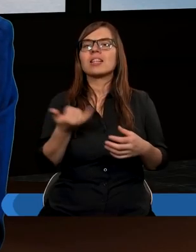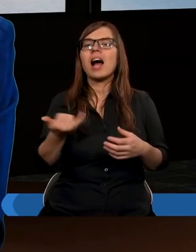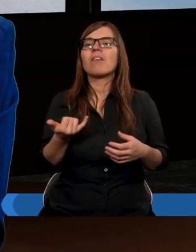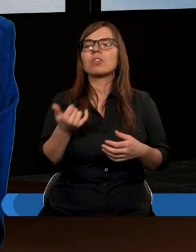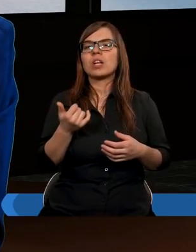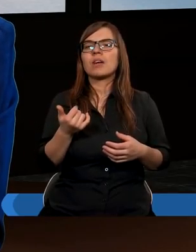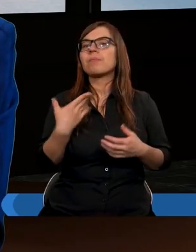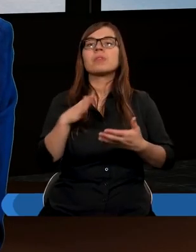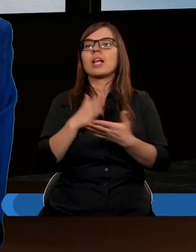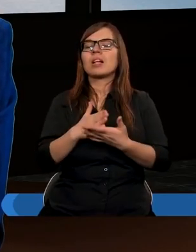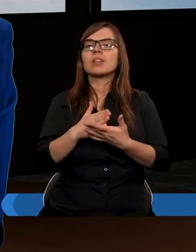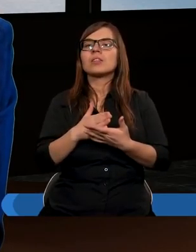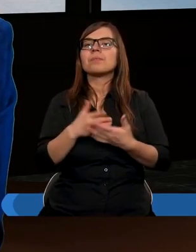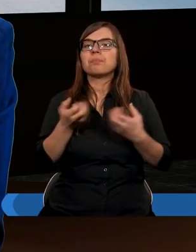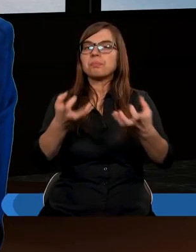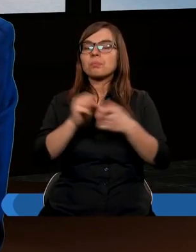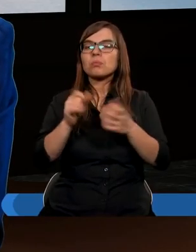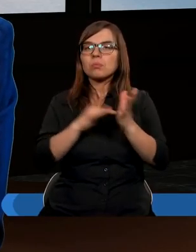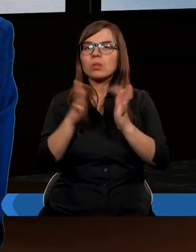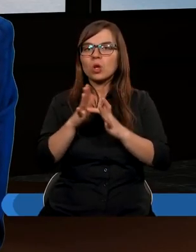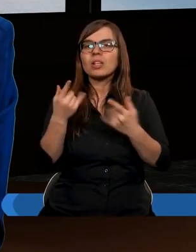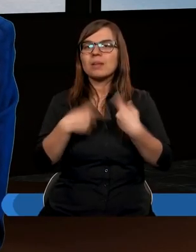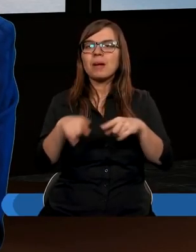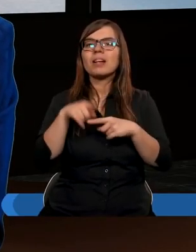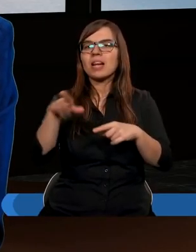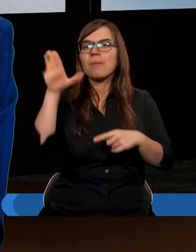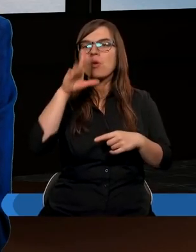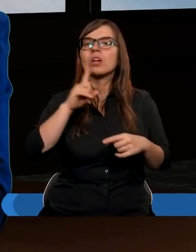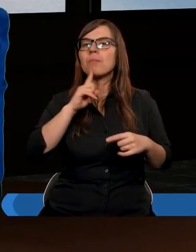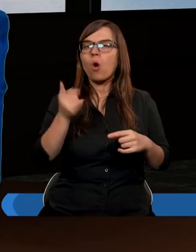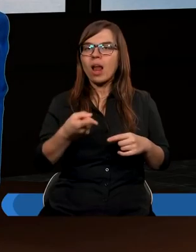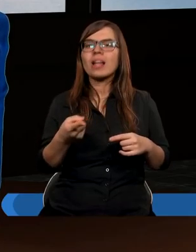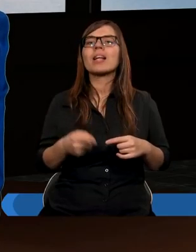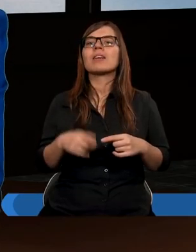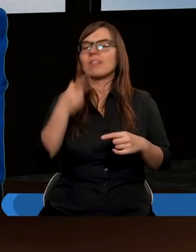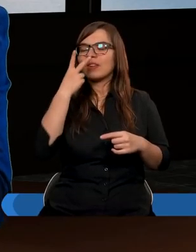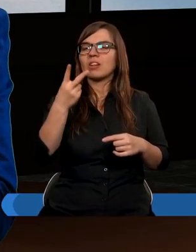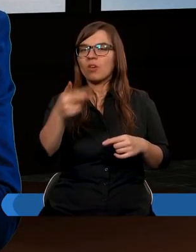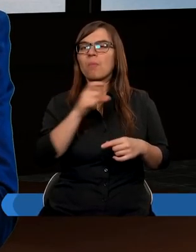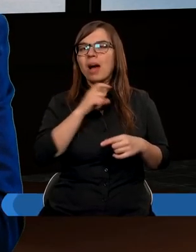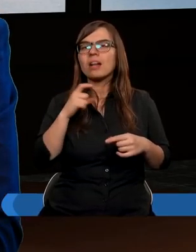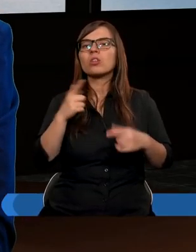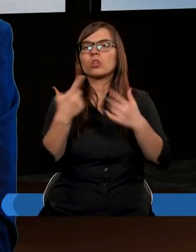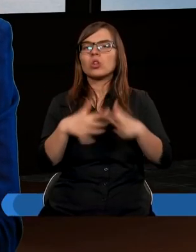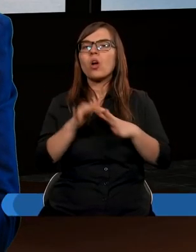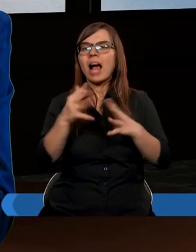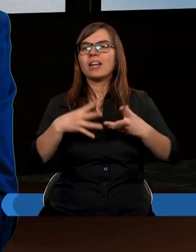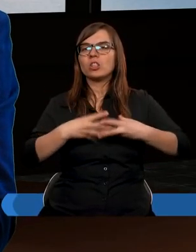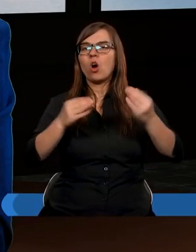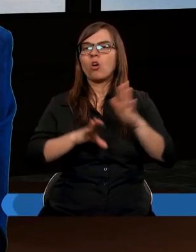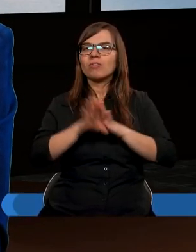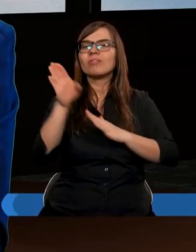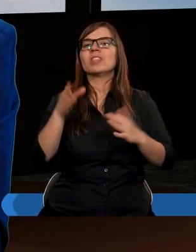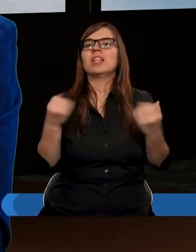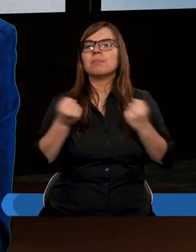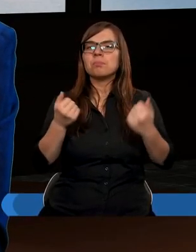nie tylko podążać za Chrystusem i spełniać te Boże polecenia, bo widzą wzór pastora, widzą ten Kościół, jak się rozwija, to ich